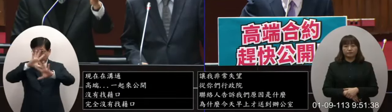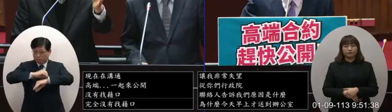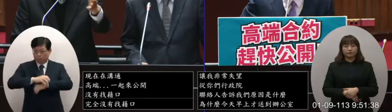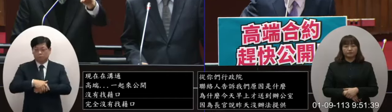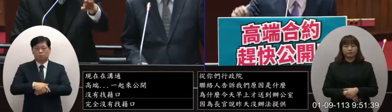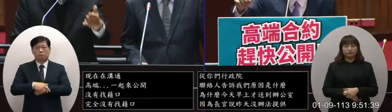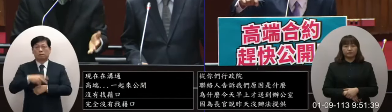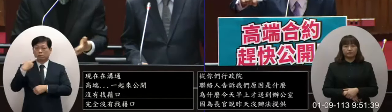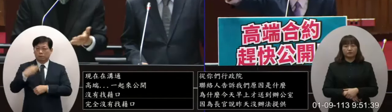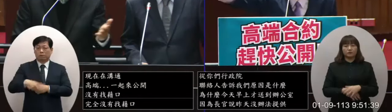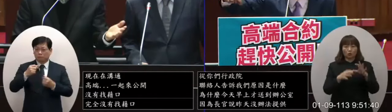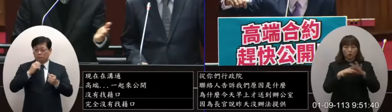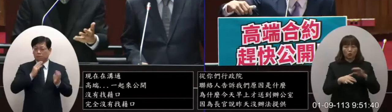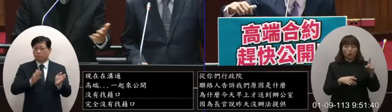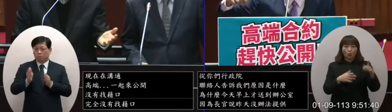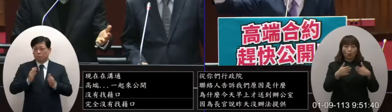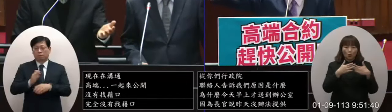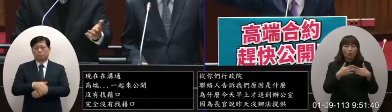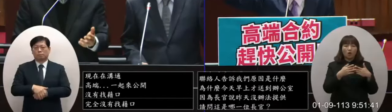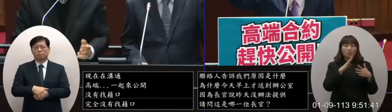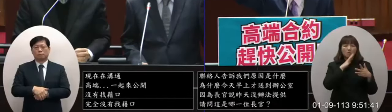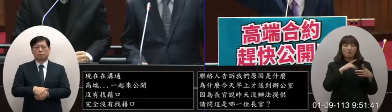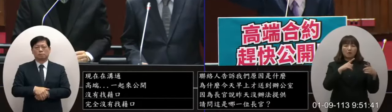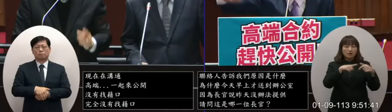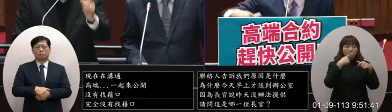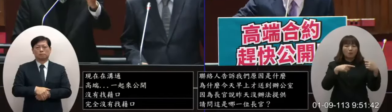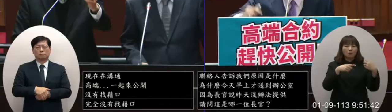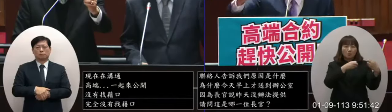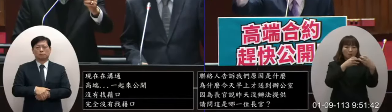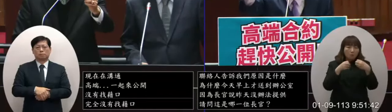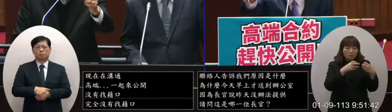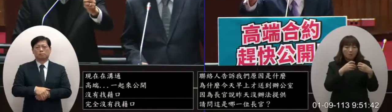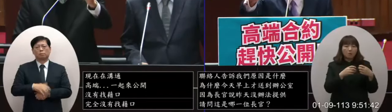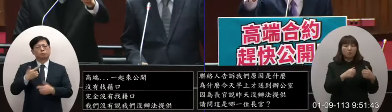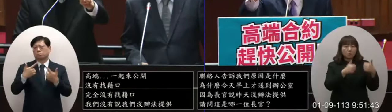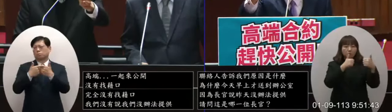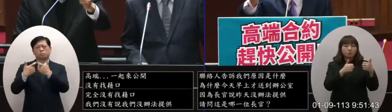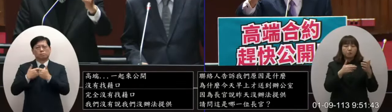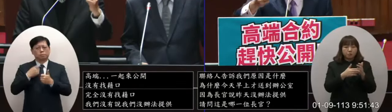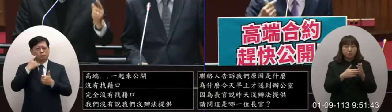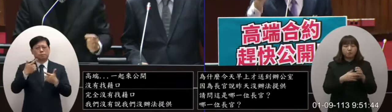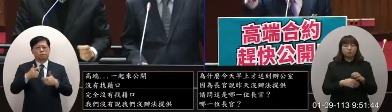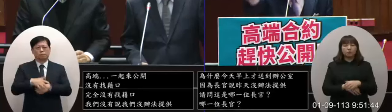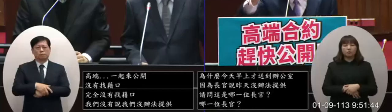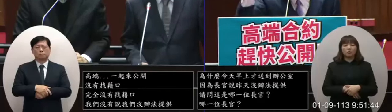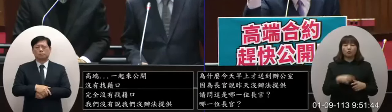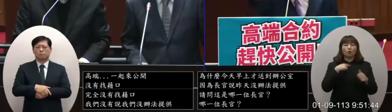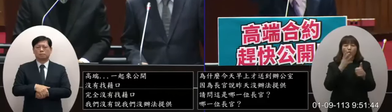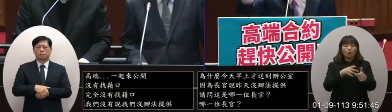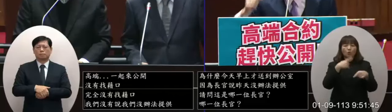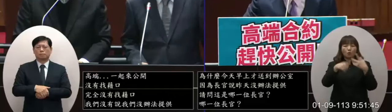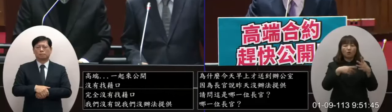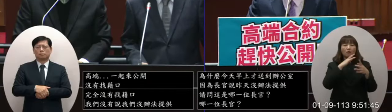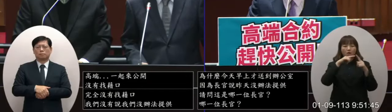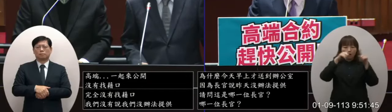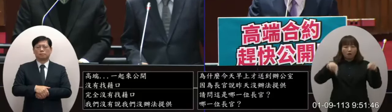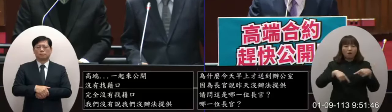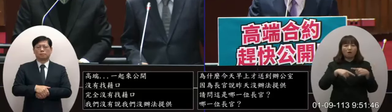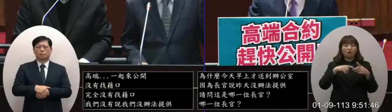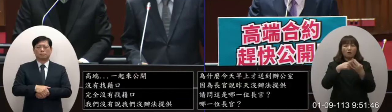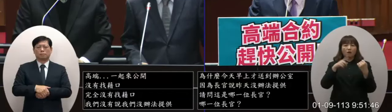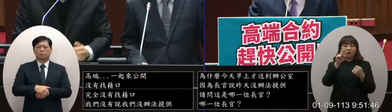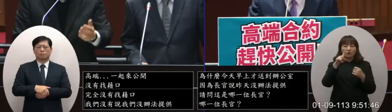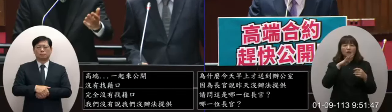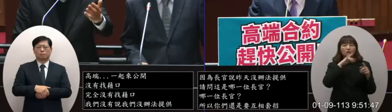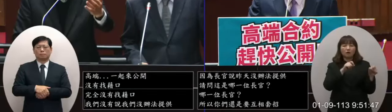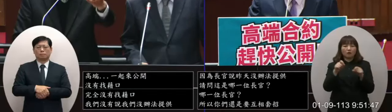的時候還在所以你們還是要互相套招然後11月的11月不是那我問你為什麼11月你要給我搞一天